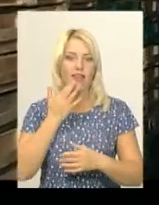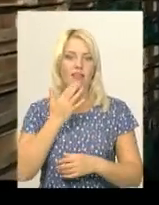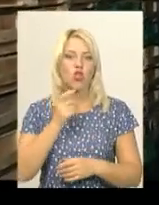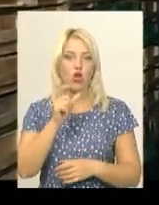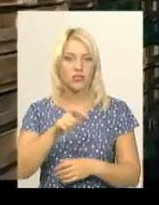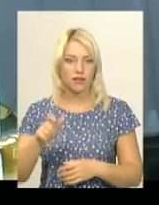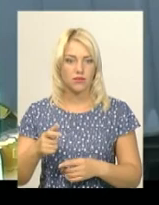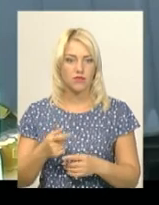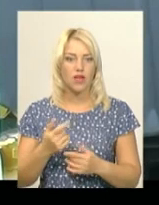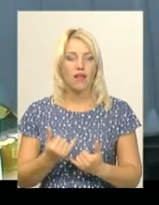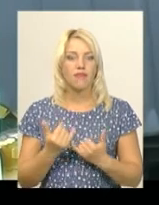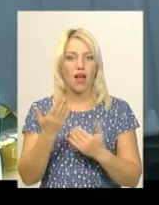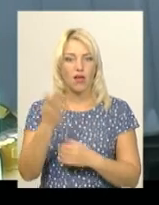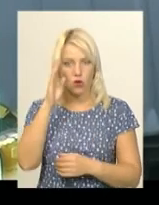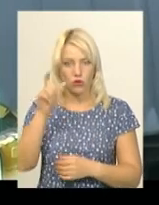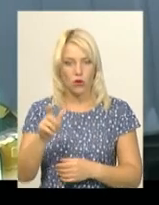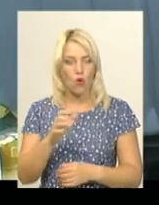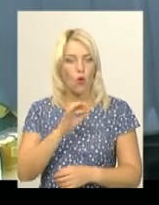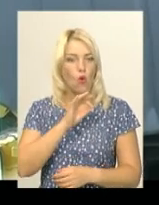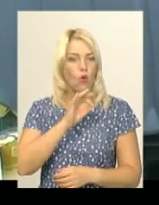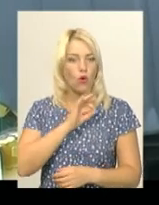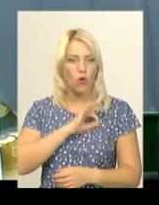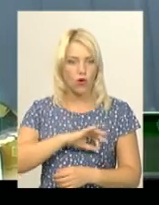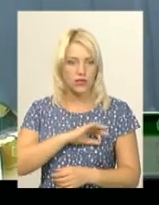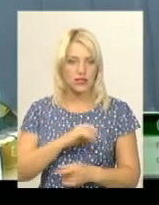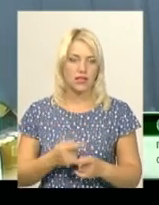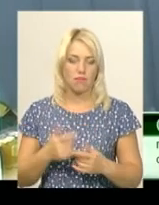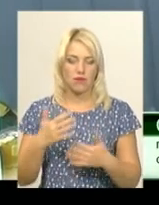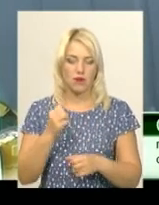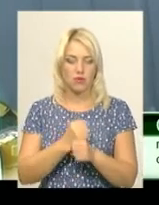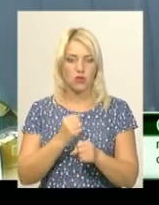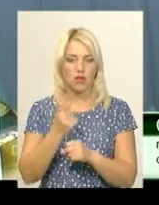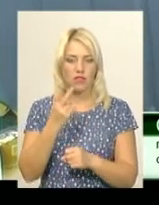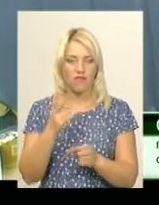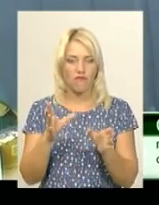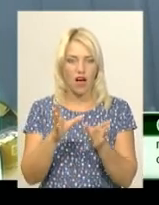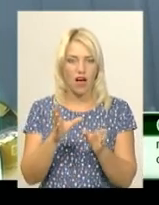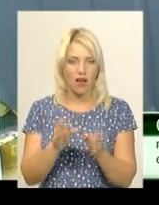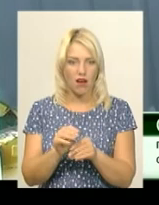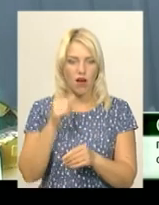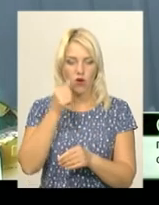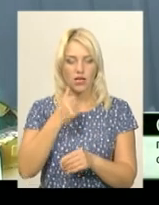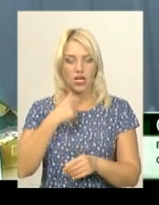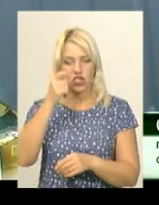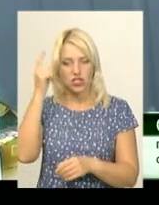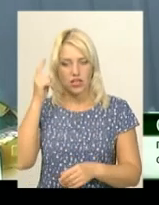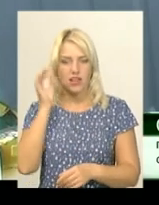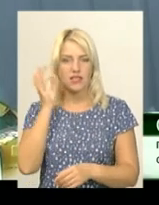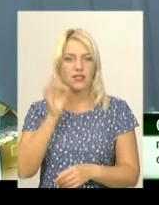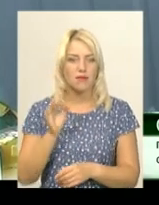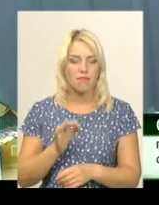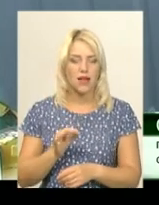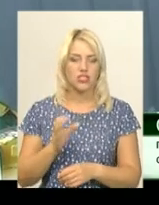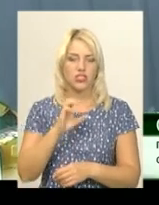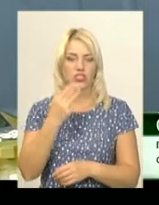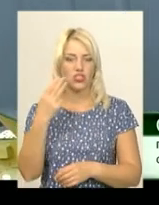корисний. Ми почали в Україні використовувати вже 2-3 роки. В результаті наших поїздок в Чехію, Німеччину, Сполучені Штати Америки ми